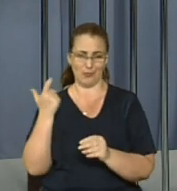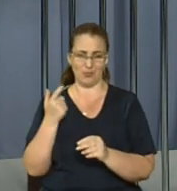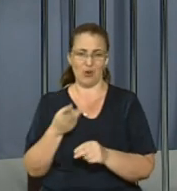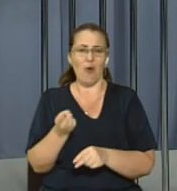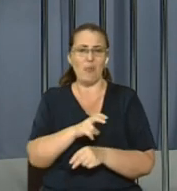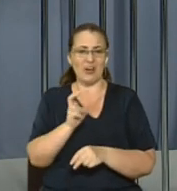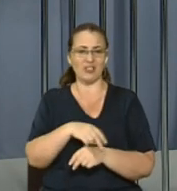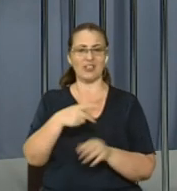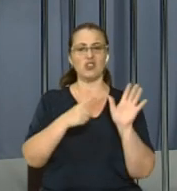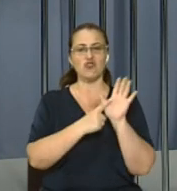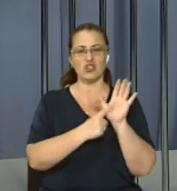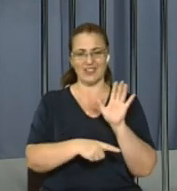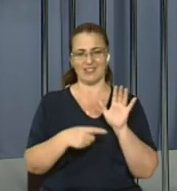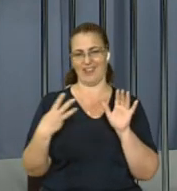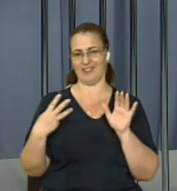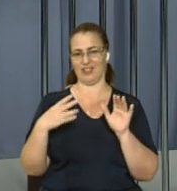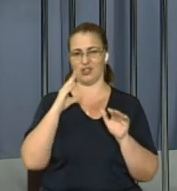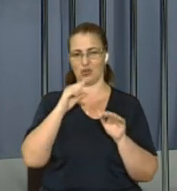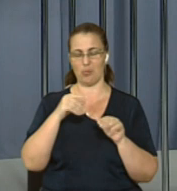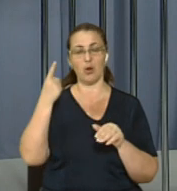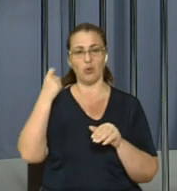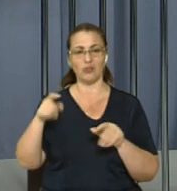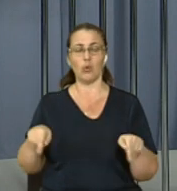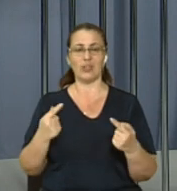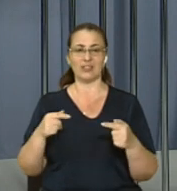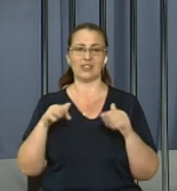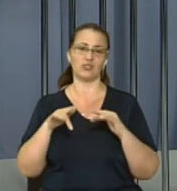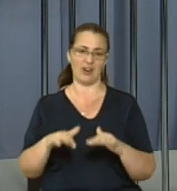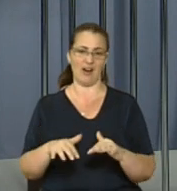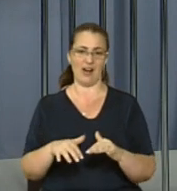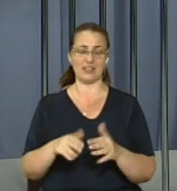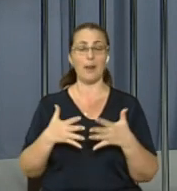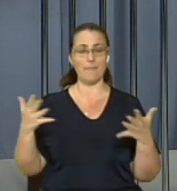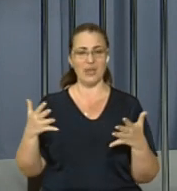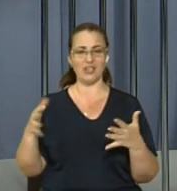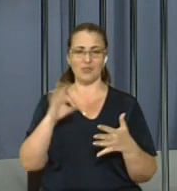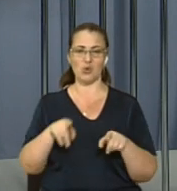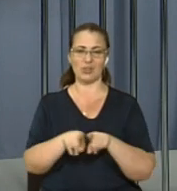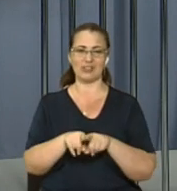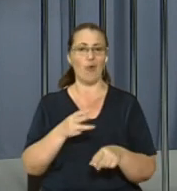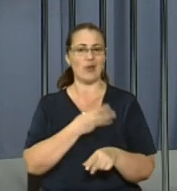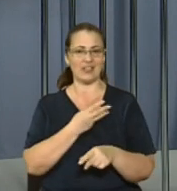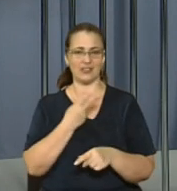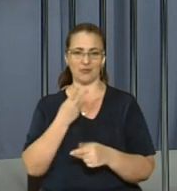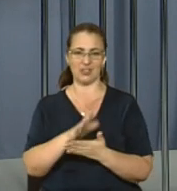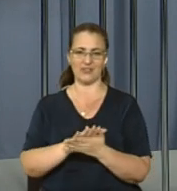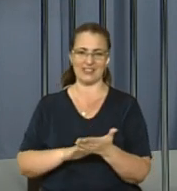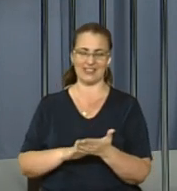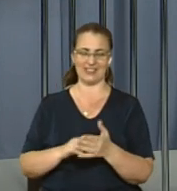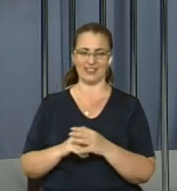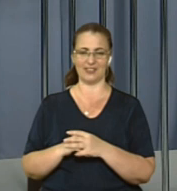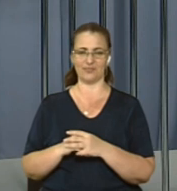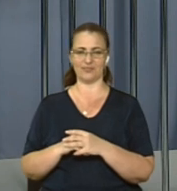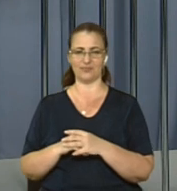63 собаки. Про це повідомила організаторка акції Ірина Войтович. Більше про таку ініціативу дивіться далі у сюжеті нашої